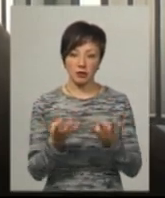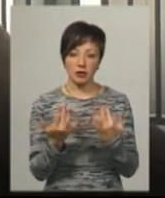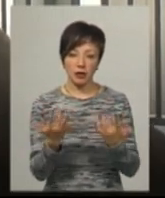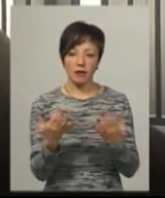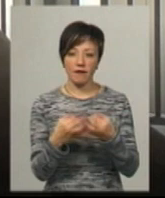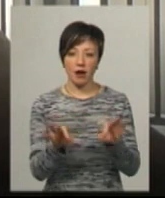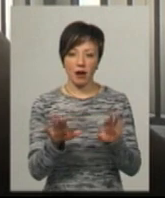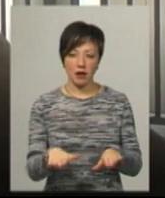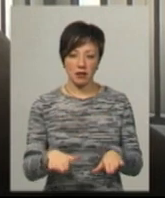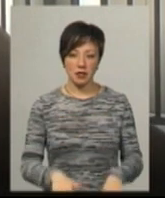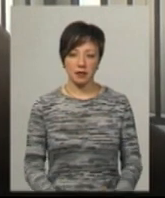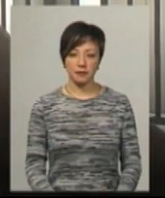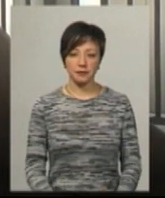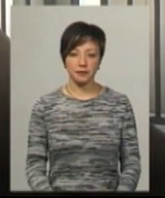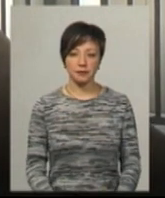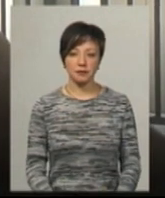адаптаційний центр,